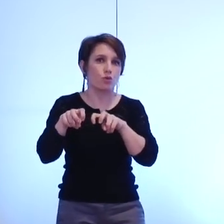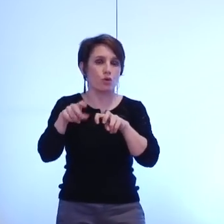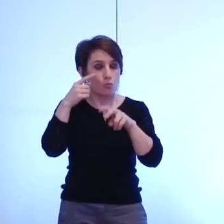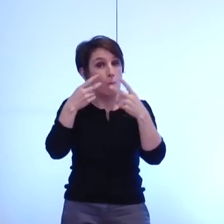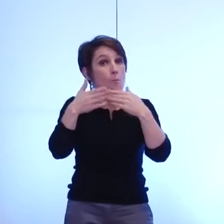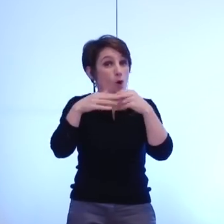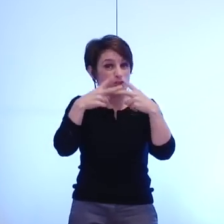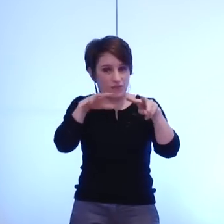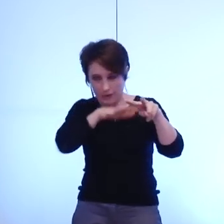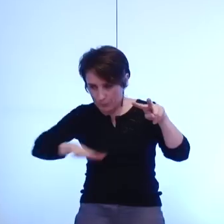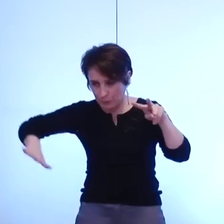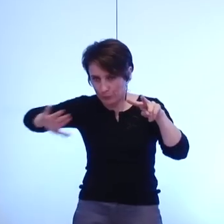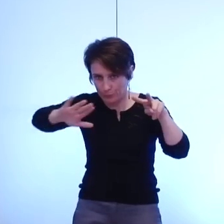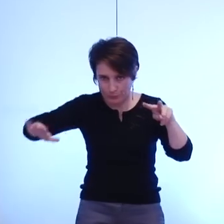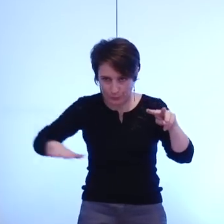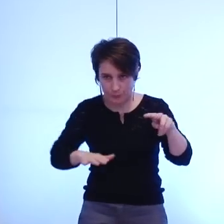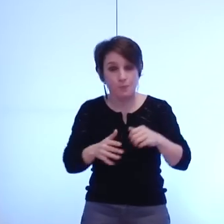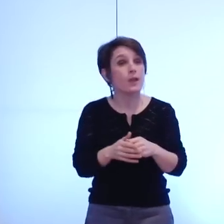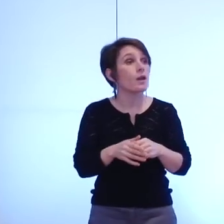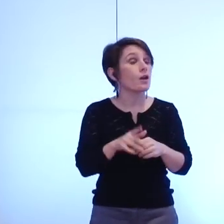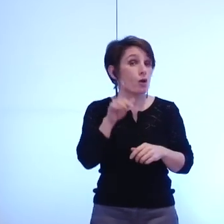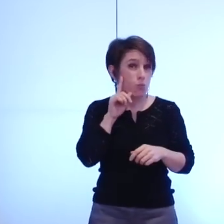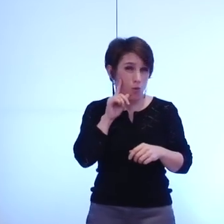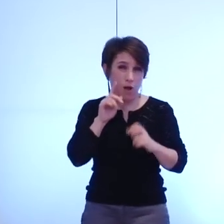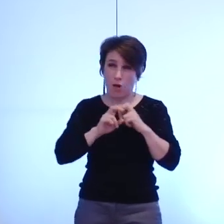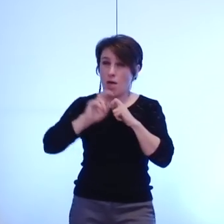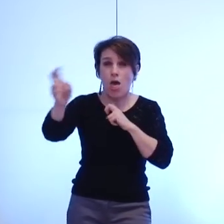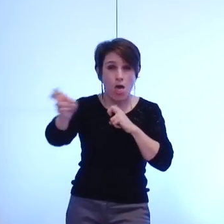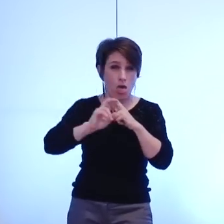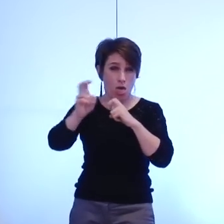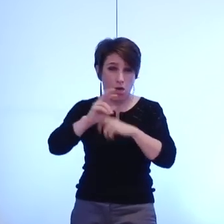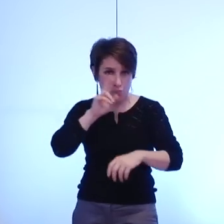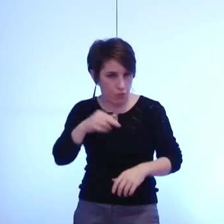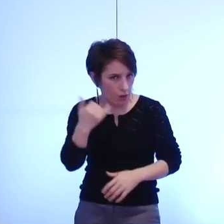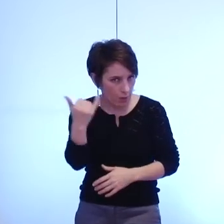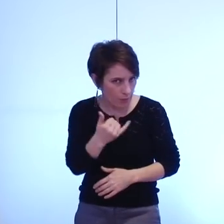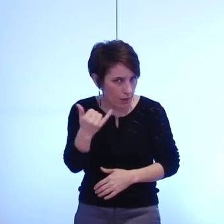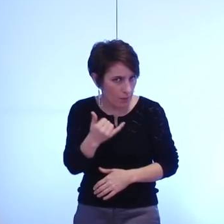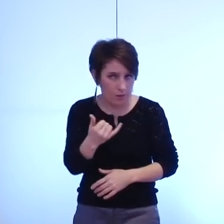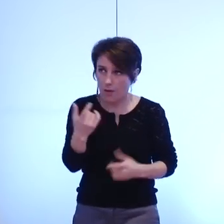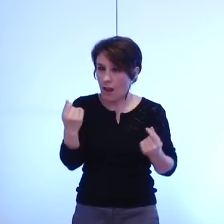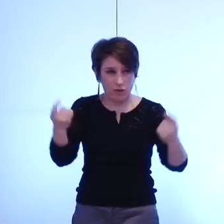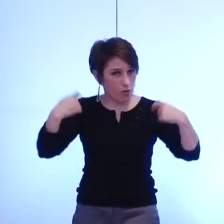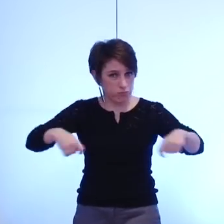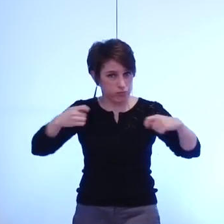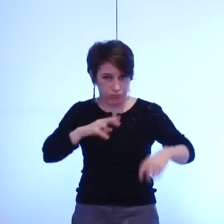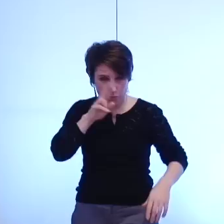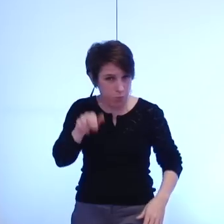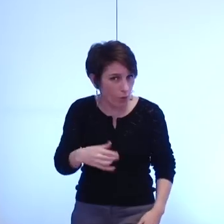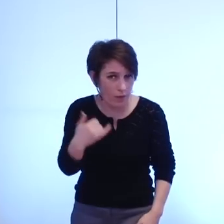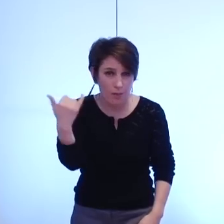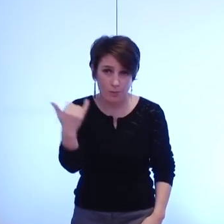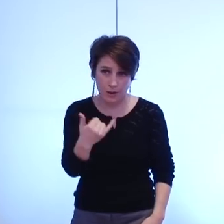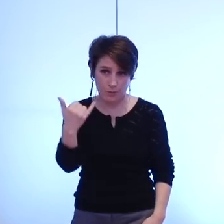ça évite à la fois les déplacements qui sont inutiles qui sont chronophages qui ruinent une partie de notre